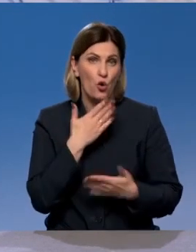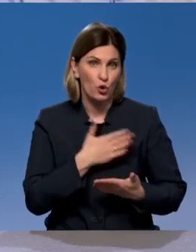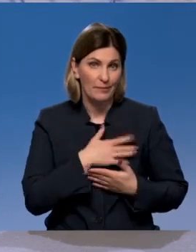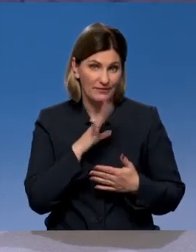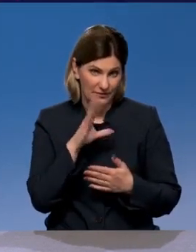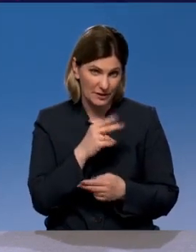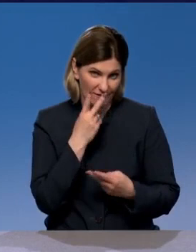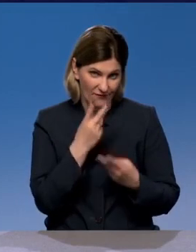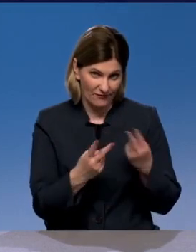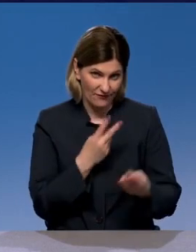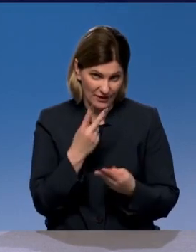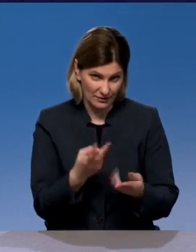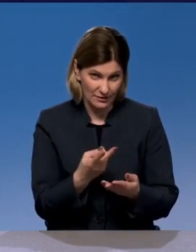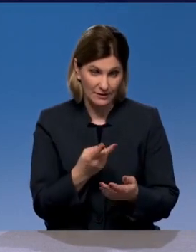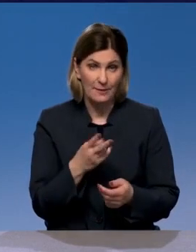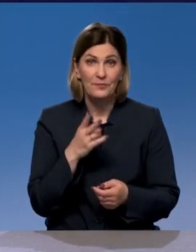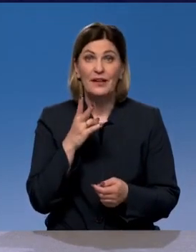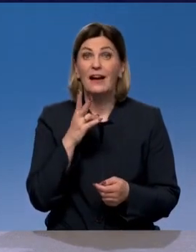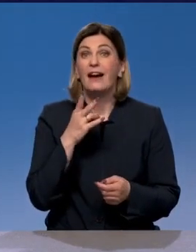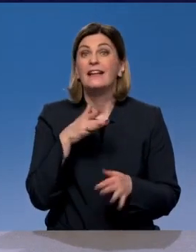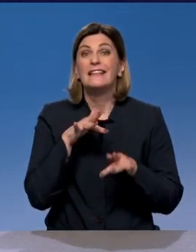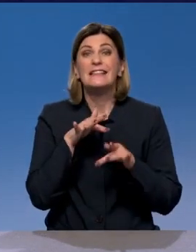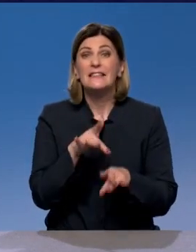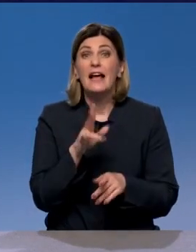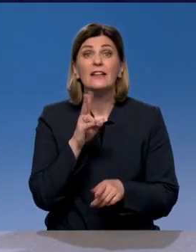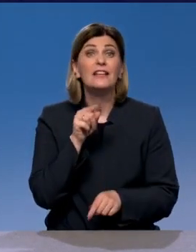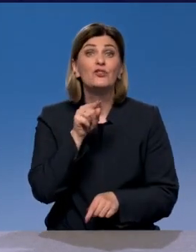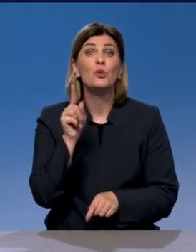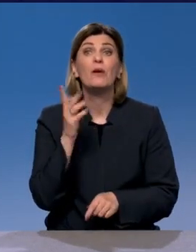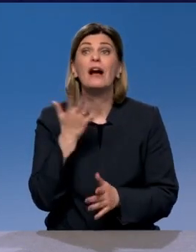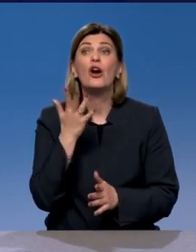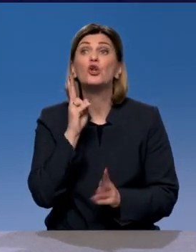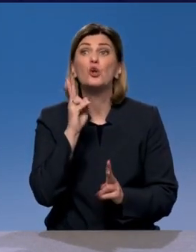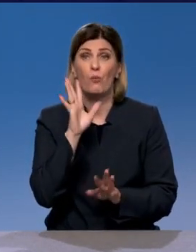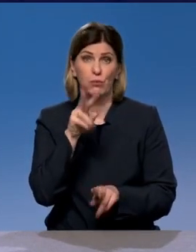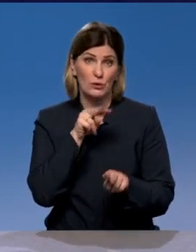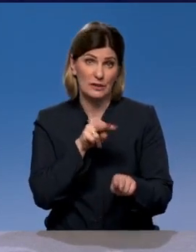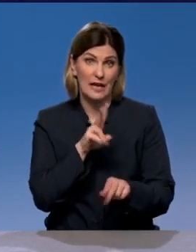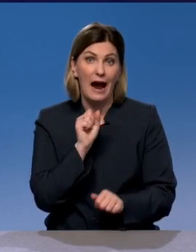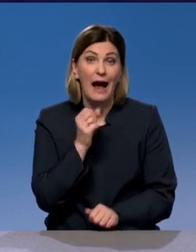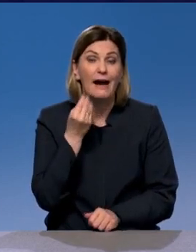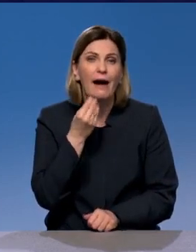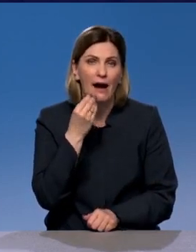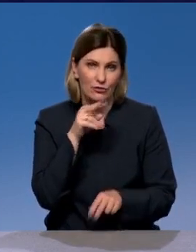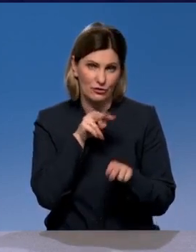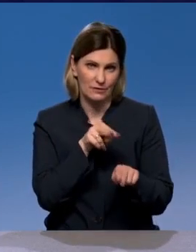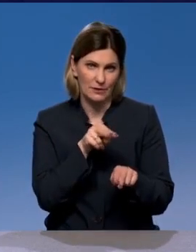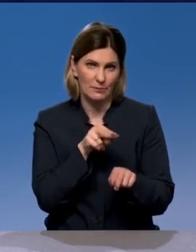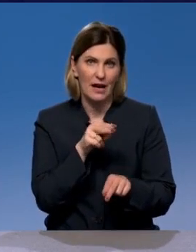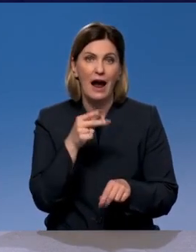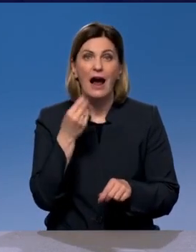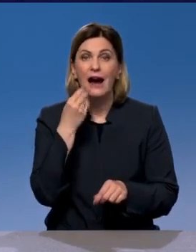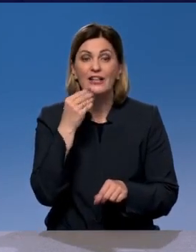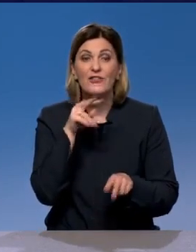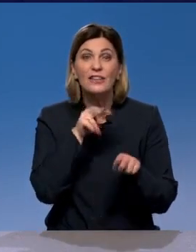наверное, вопрос не в том органе, который надзирает за качеством, а в самом качестве надзора. А качество надзора повысится только в том случае,